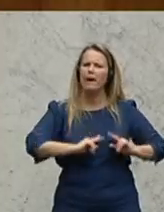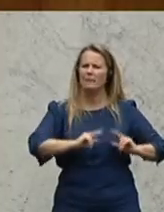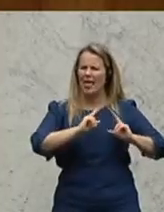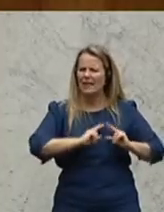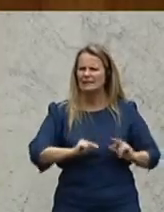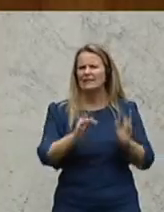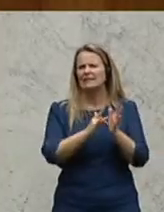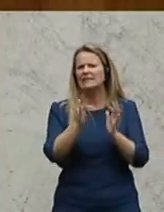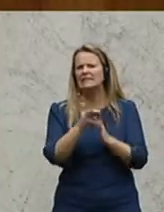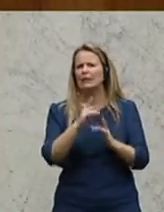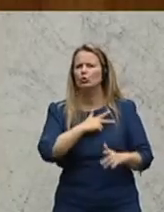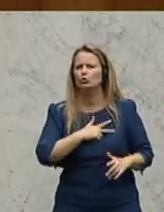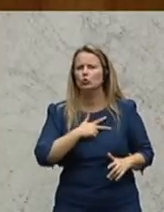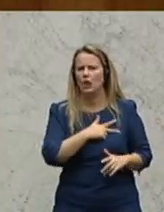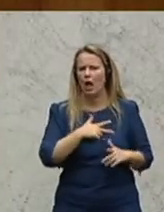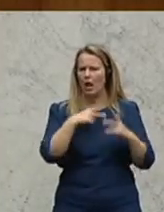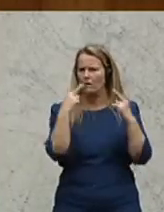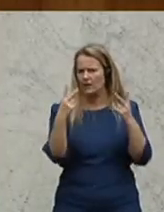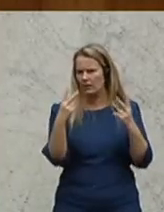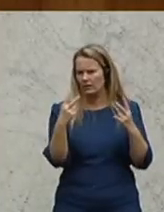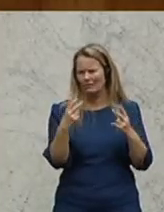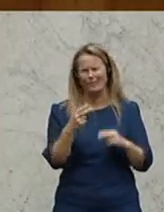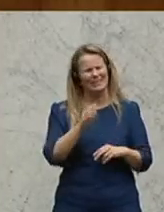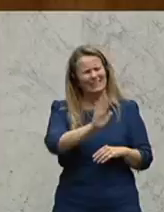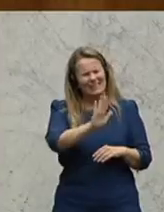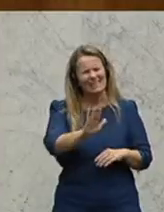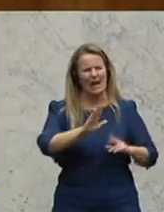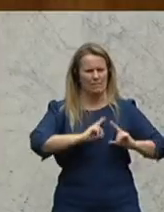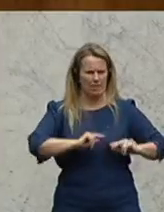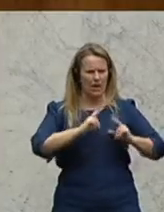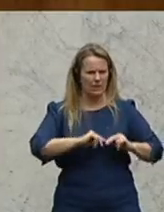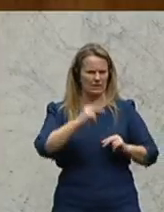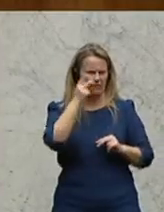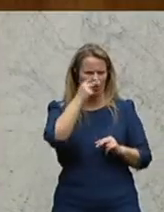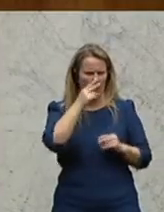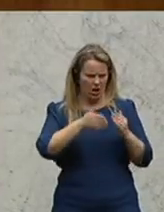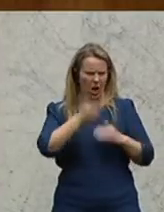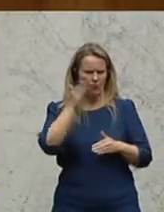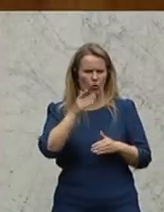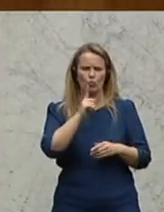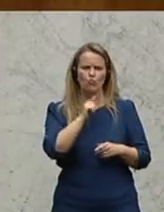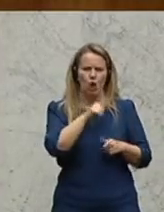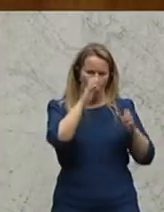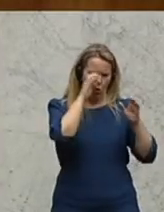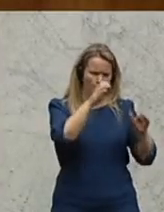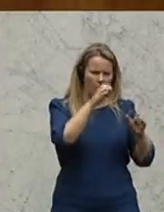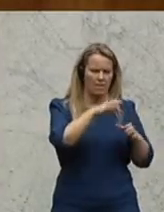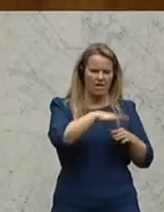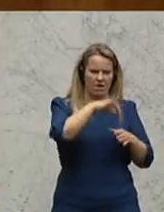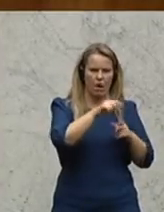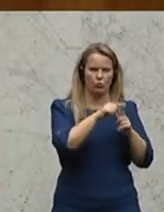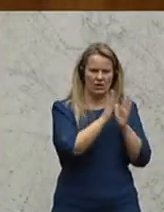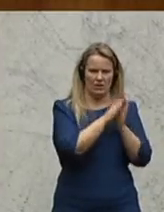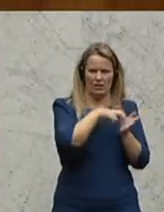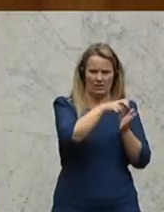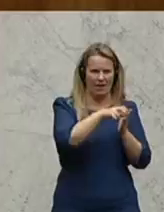christlich-sozialen Werten, Ihre Barmherzigkeit endet wohl bei Ihren ÖVP-Wählern und bei Ihren Kirchengängern